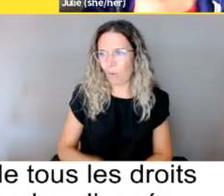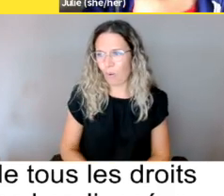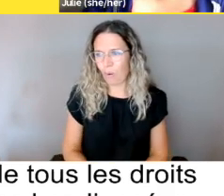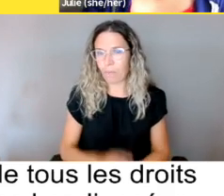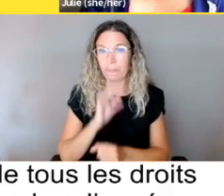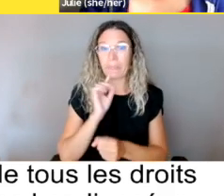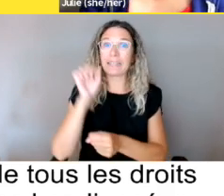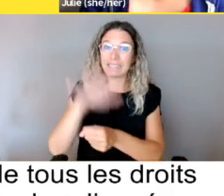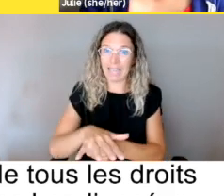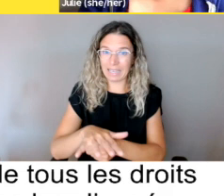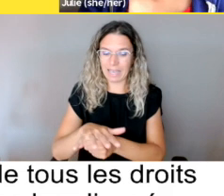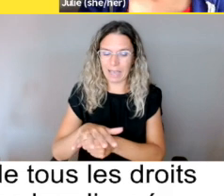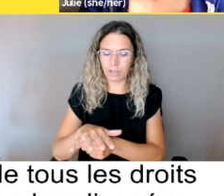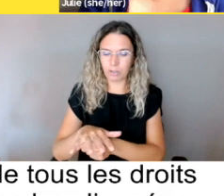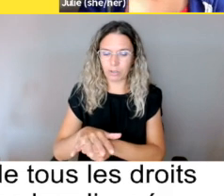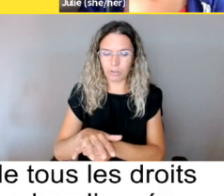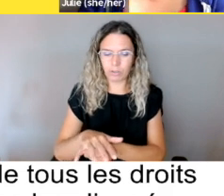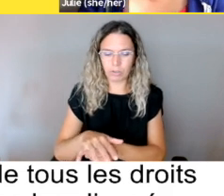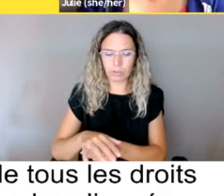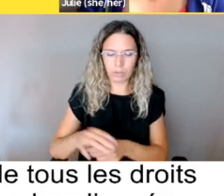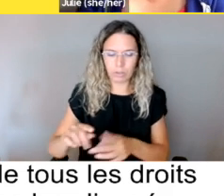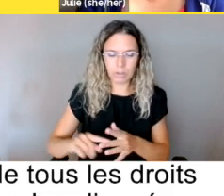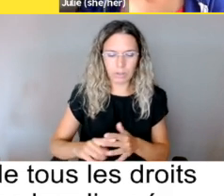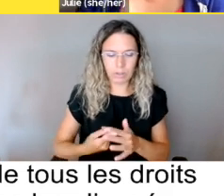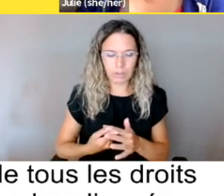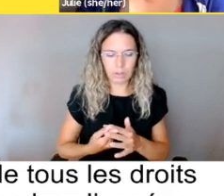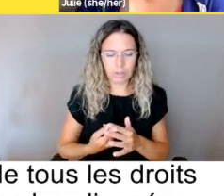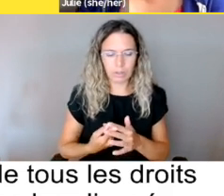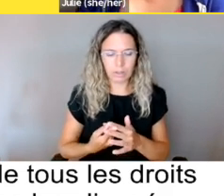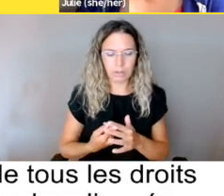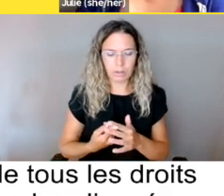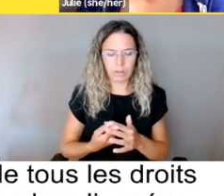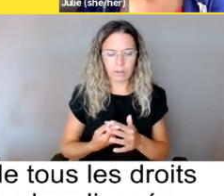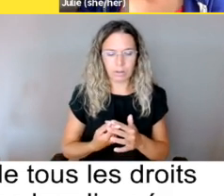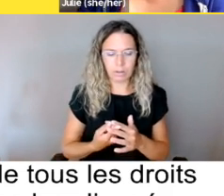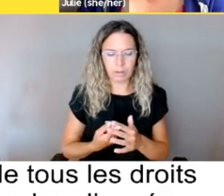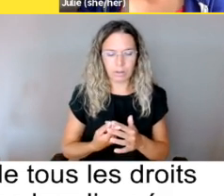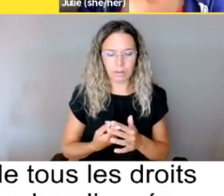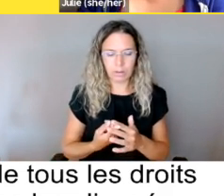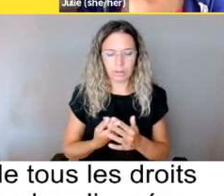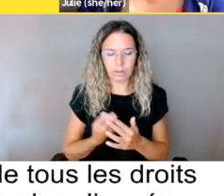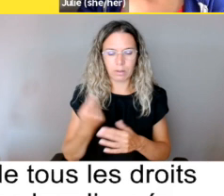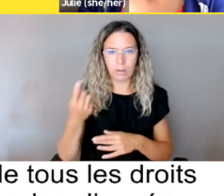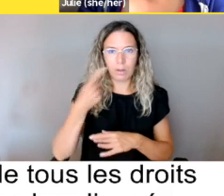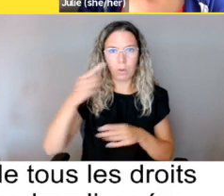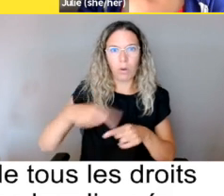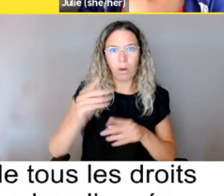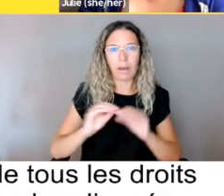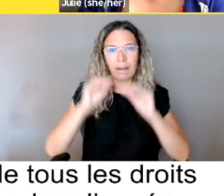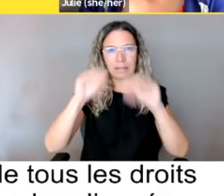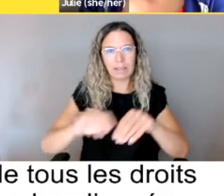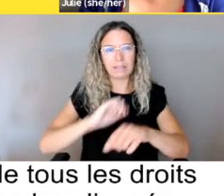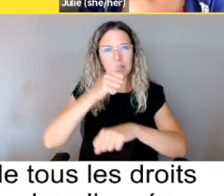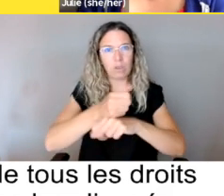s'engage à entreprendre et encourager la recherche et le développement de biens, services, équipements et installations de conception